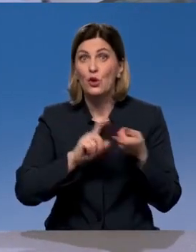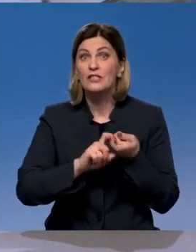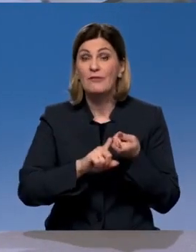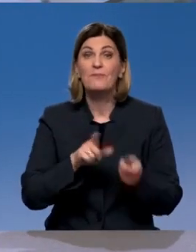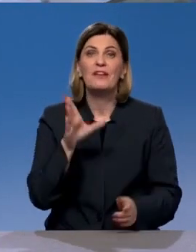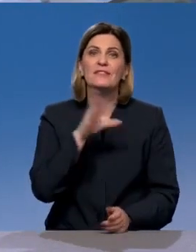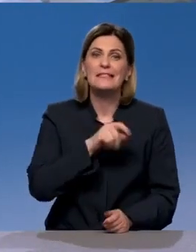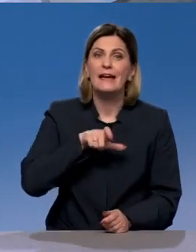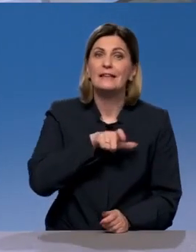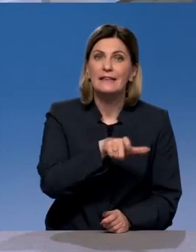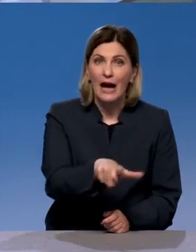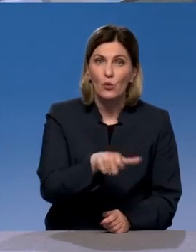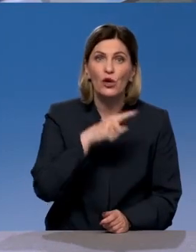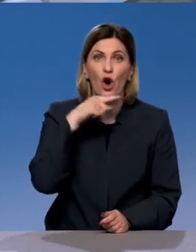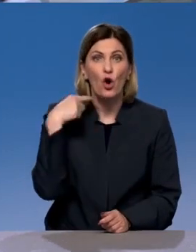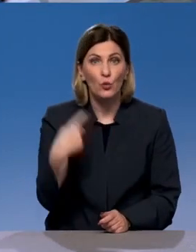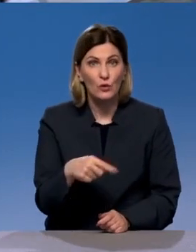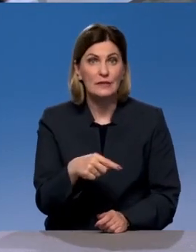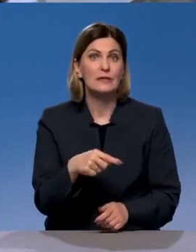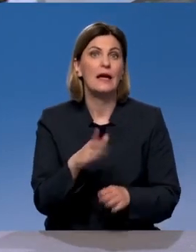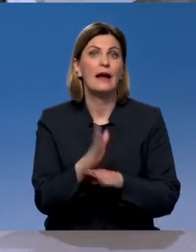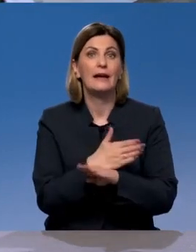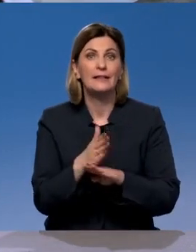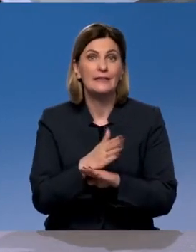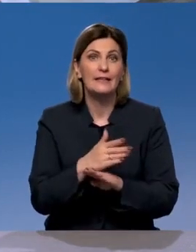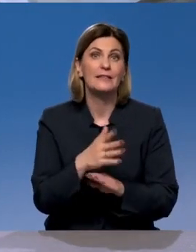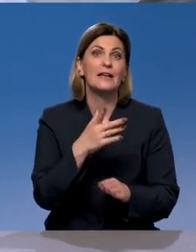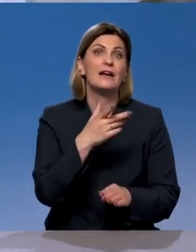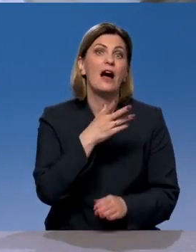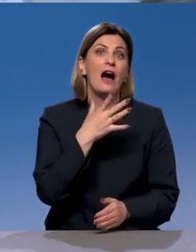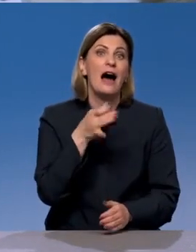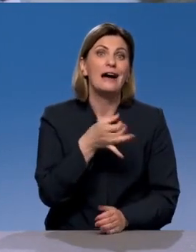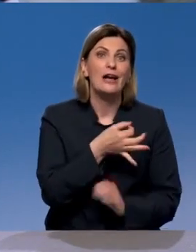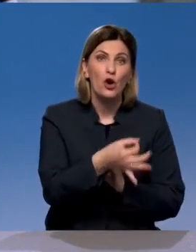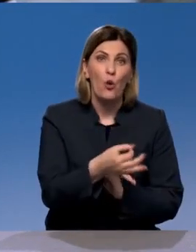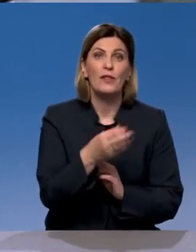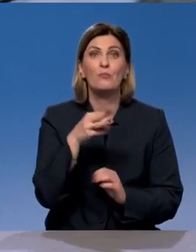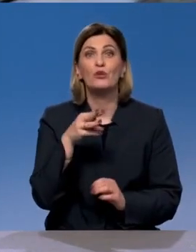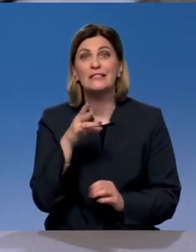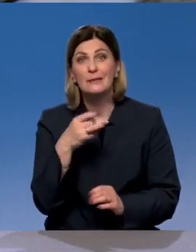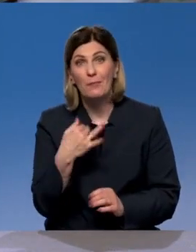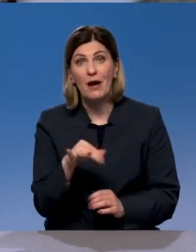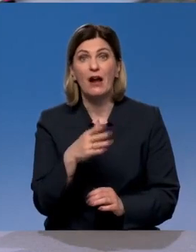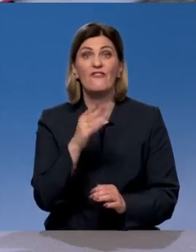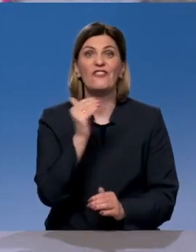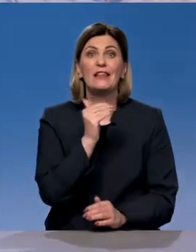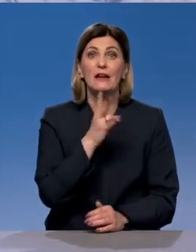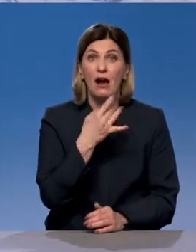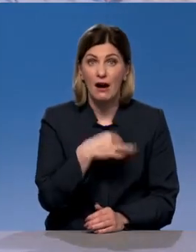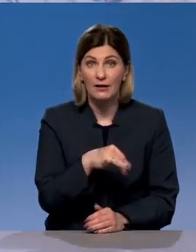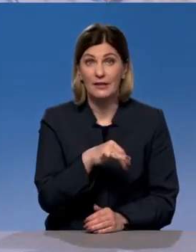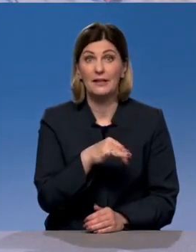делятся по собственности и федеральные, и региональные, муниципальные. Те дороги, которые М1, М2, М3, федеральные дороги, на них